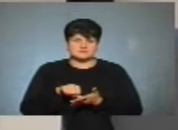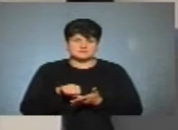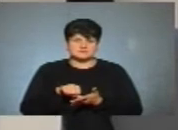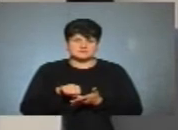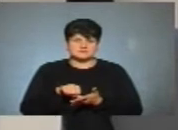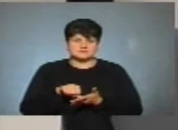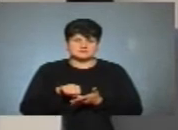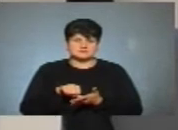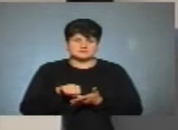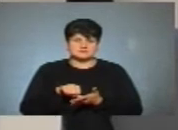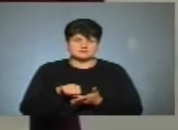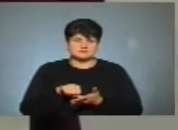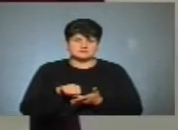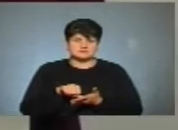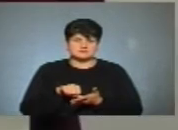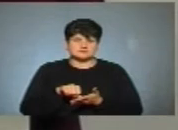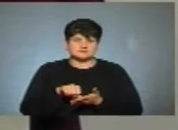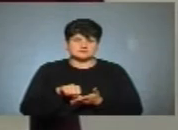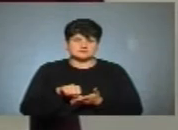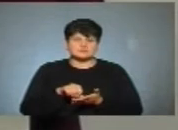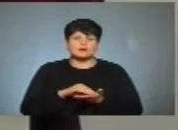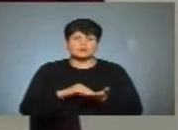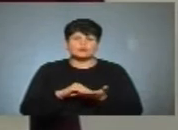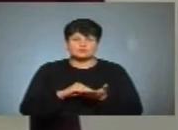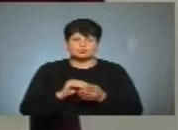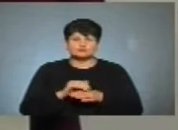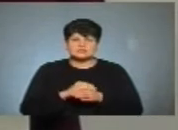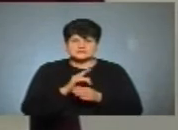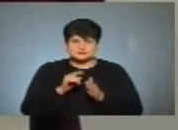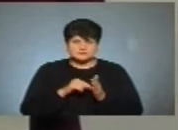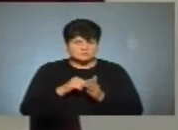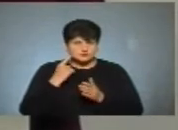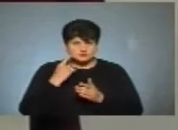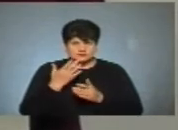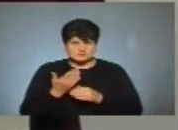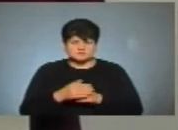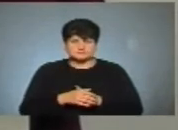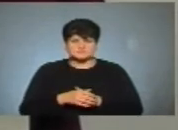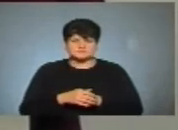Алло, чи ви нас чуєте? Повторіть, будь ласка, питання. Повторіть, ми вас не чули.